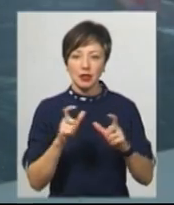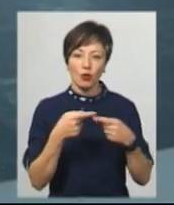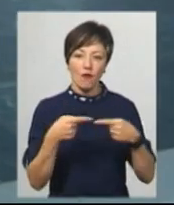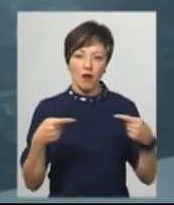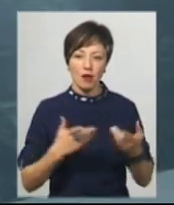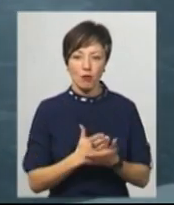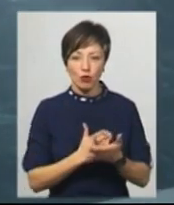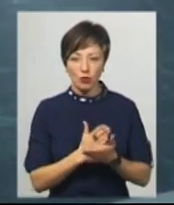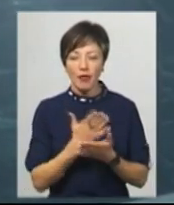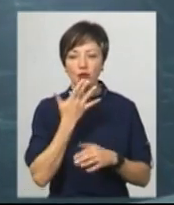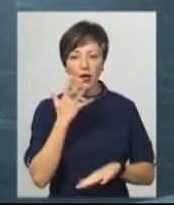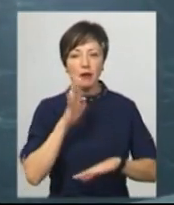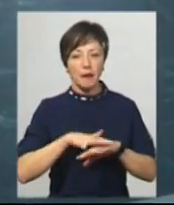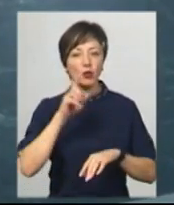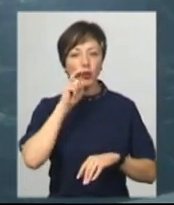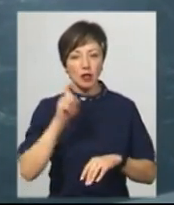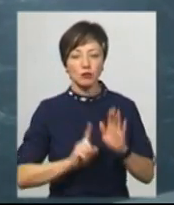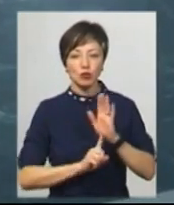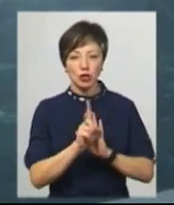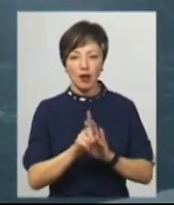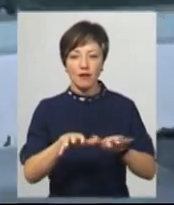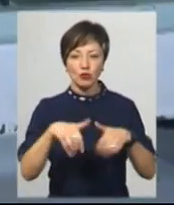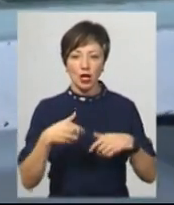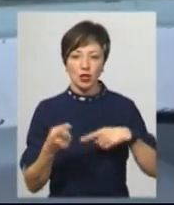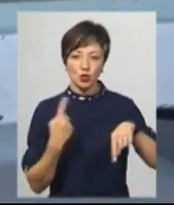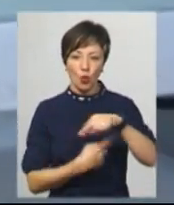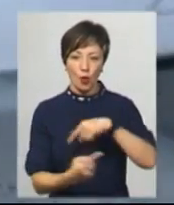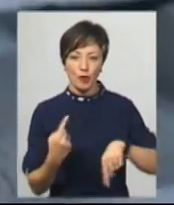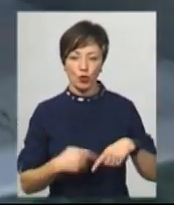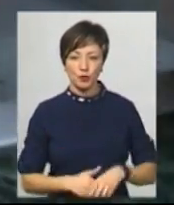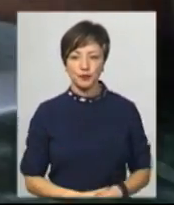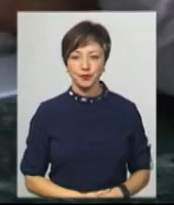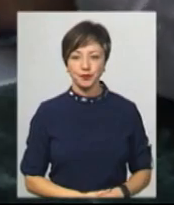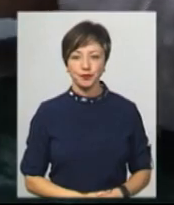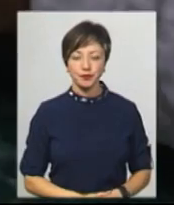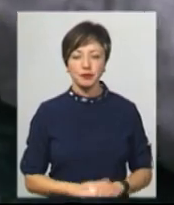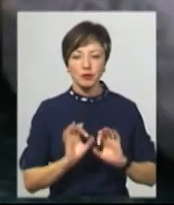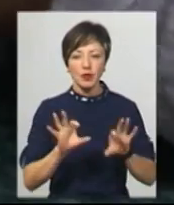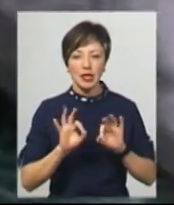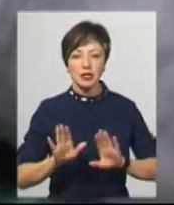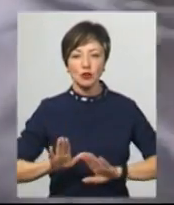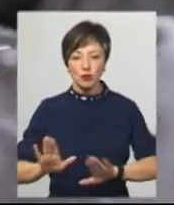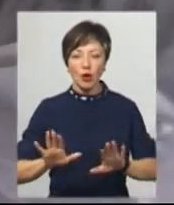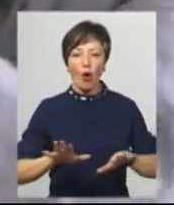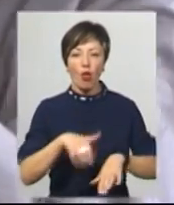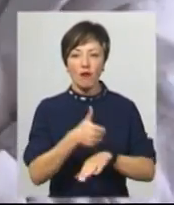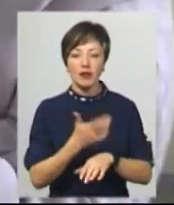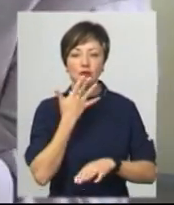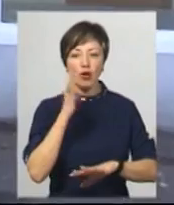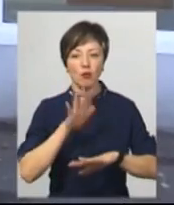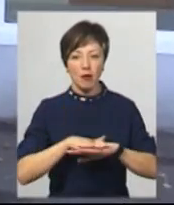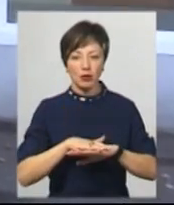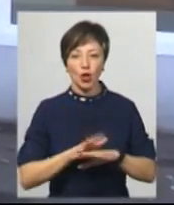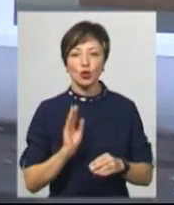товари та послуги. А Національний банк України почне вилучати їх із готівкового обігу, розповідає заступник голови Національної банку Сергій